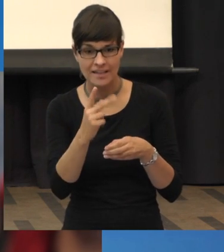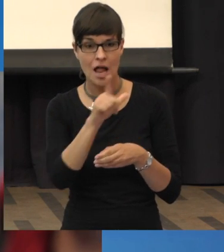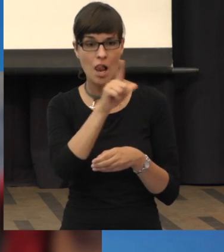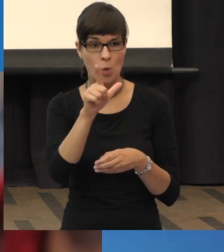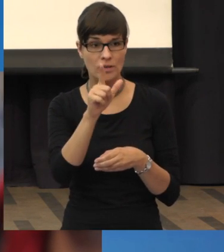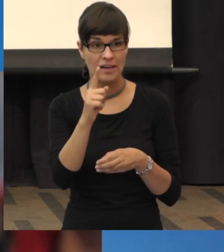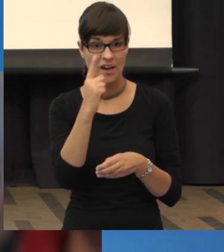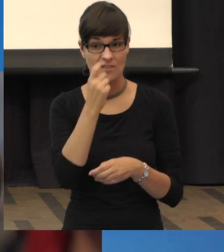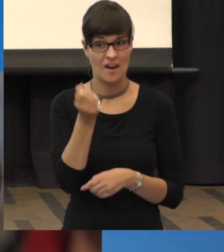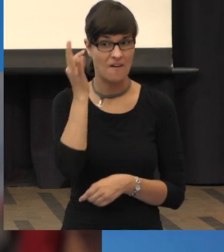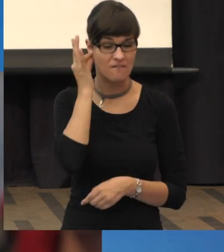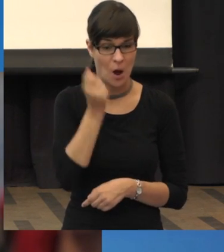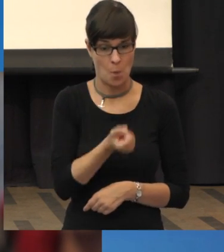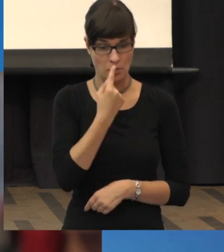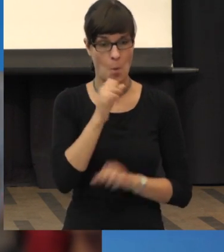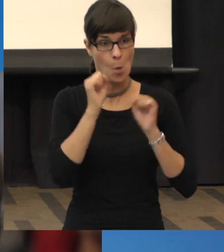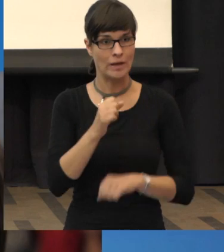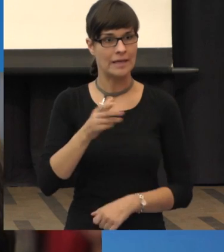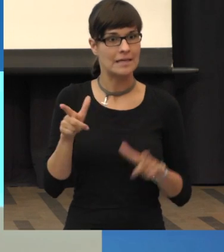kann. Jetzt bin ich sehr verunsichert.